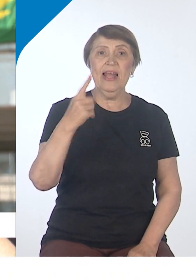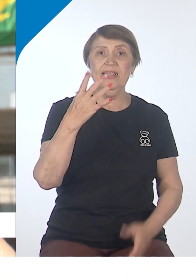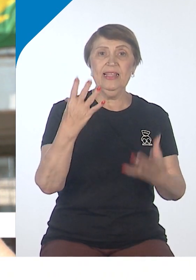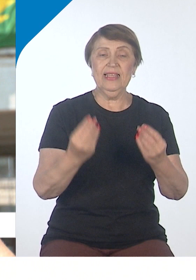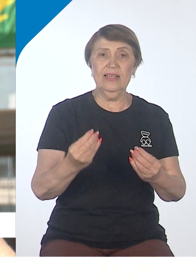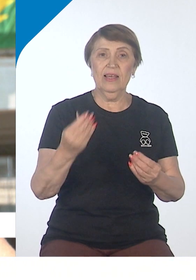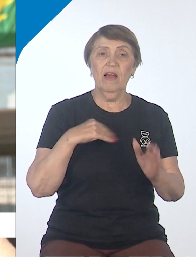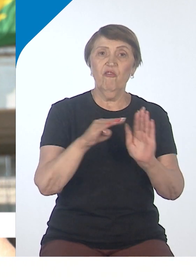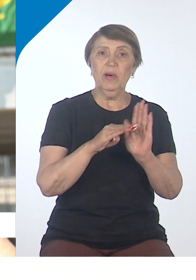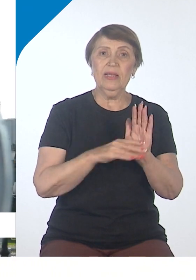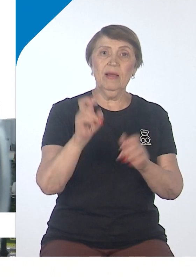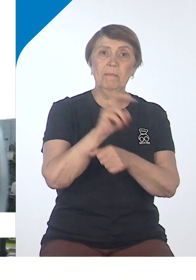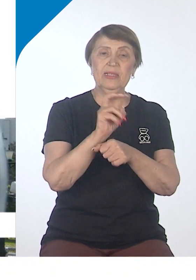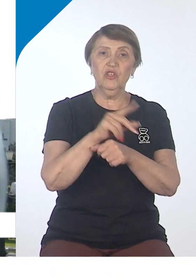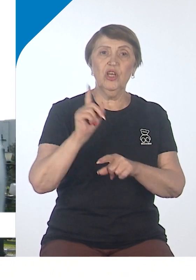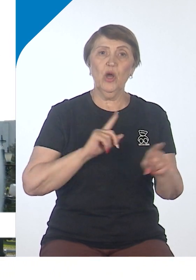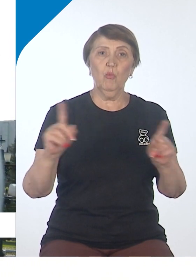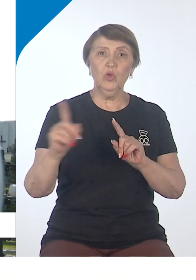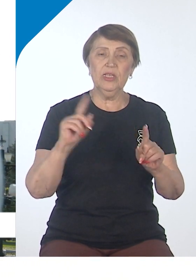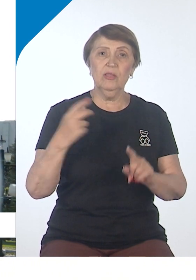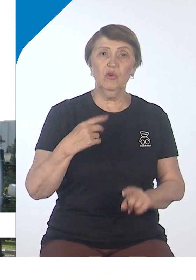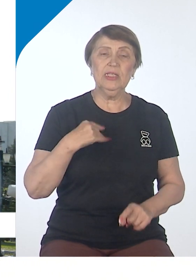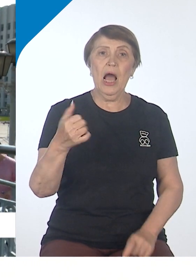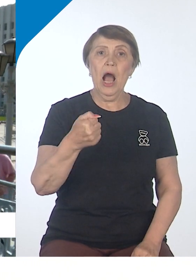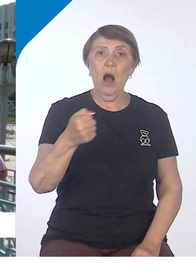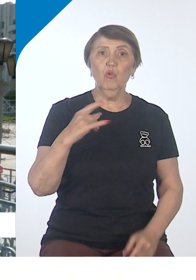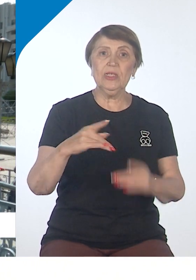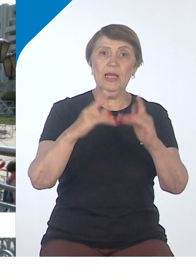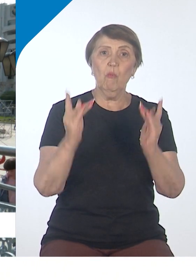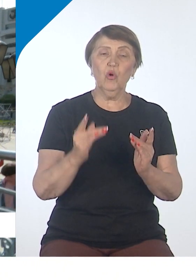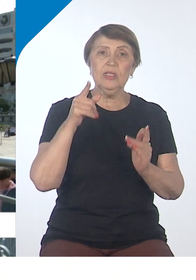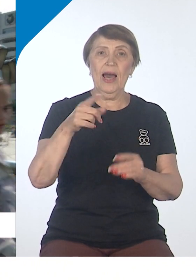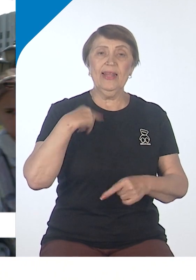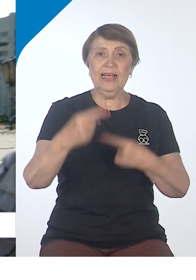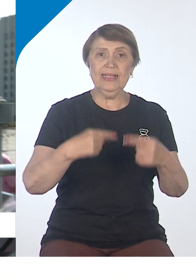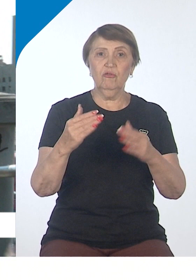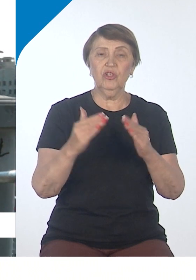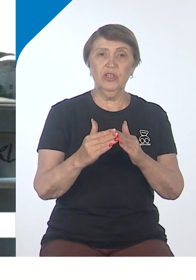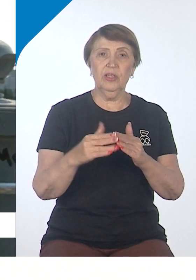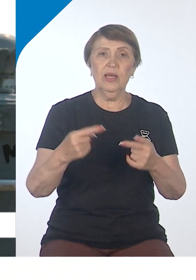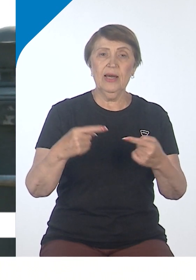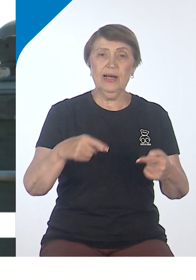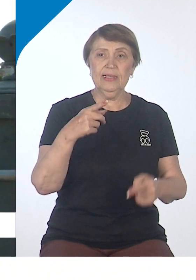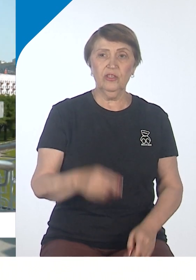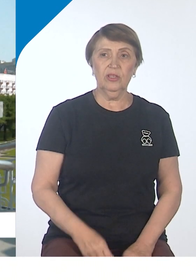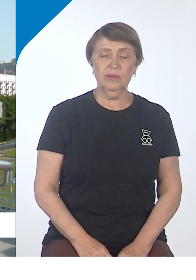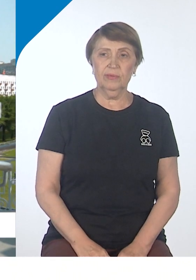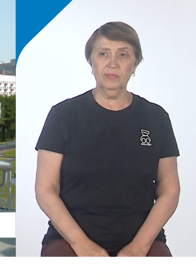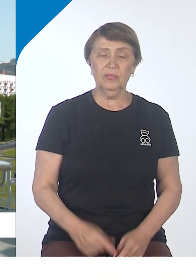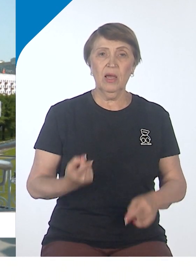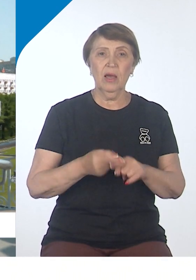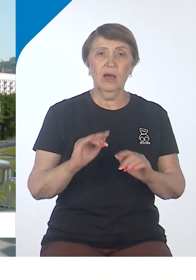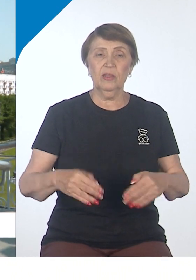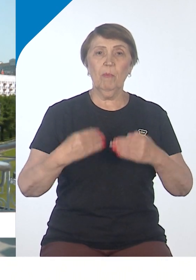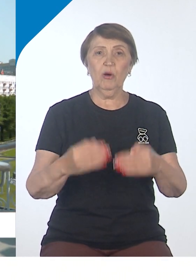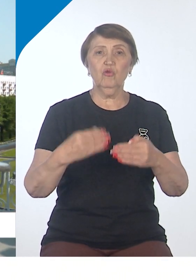программе посещение музеев Амурского моста и мир говорящих машин. А на следующий день Петроглиф и Сикачи Аляна. Это погружение прям